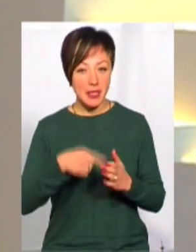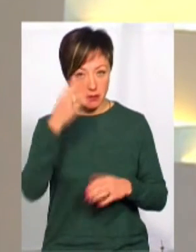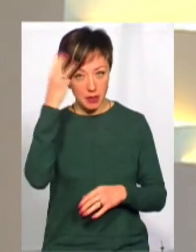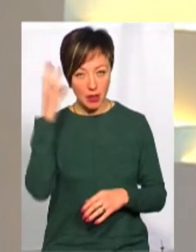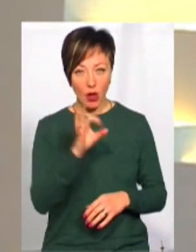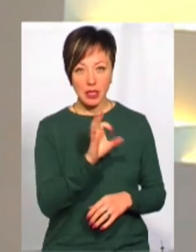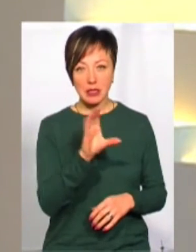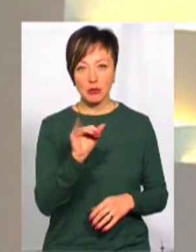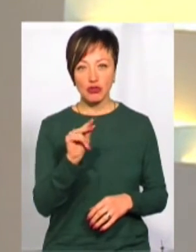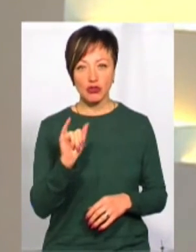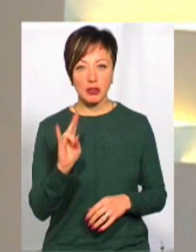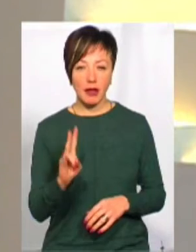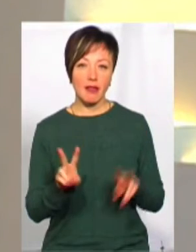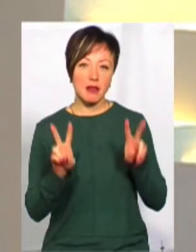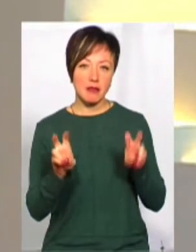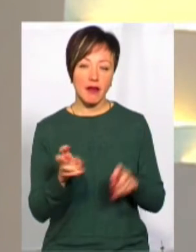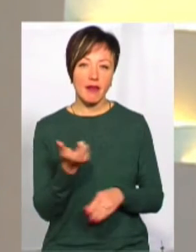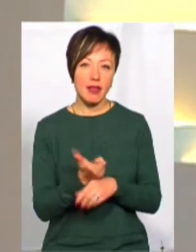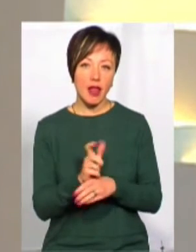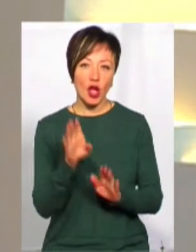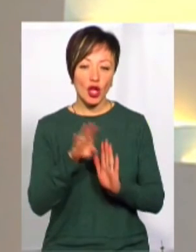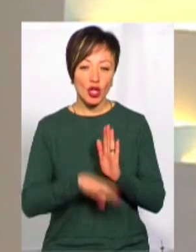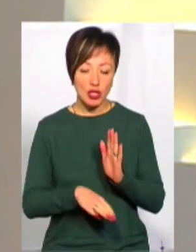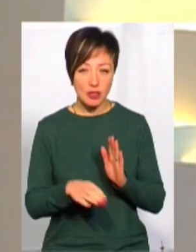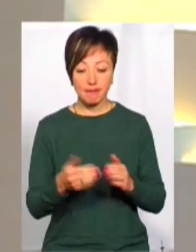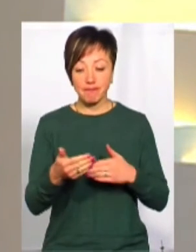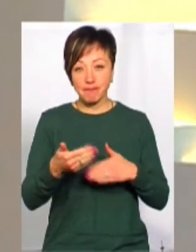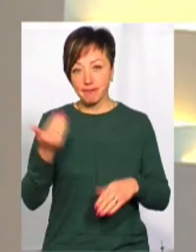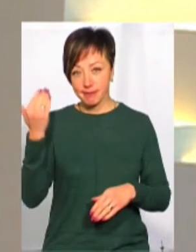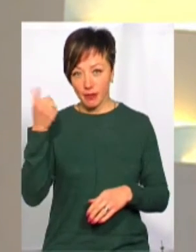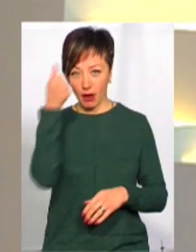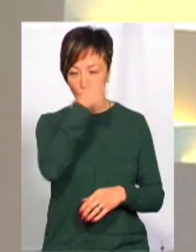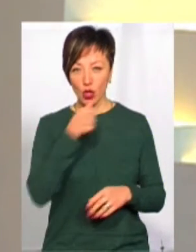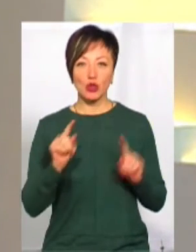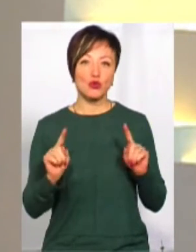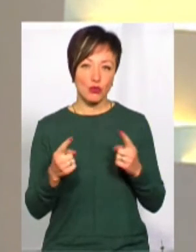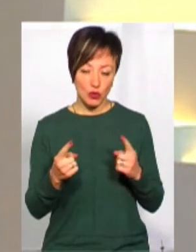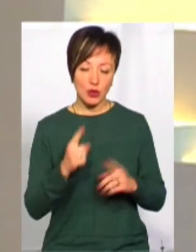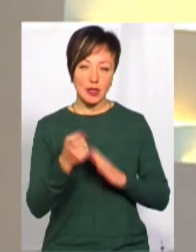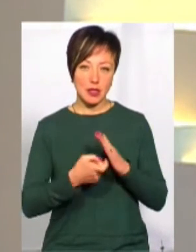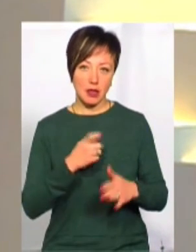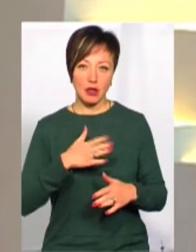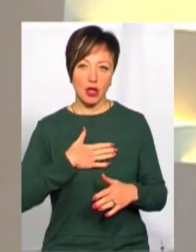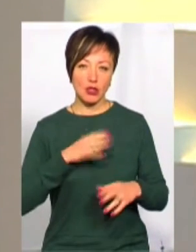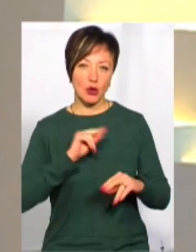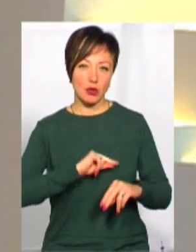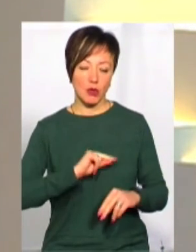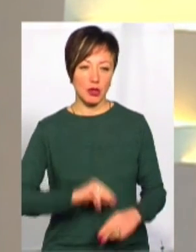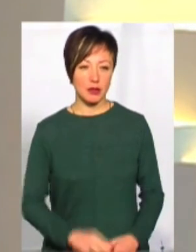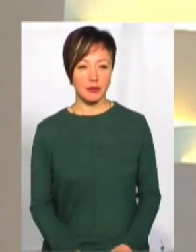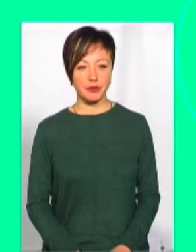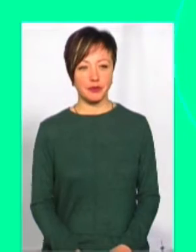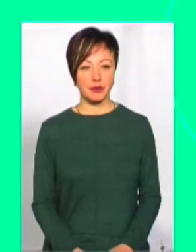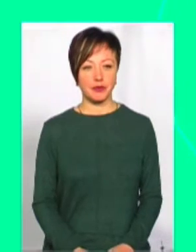Олександр Семчиши назвав найгірших і сприйнятим за попередні роки. Чому, дізналась Неля Шпулак.